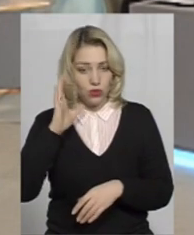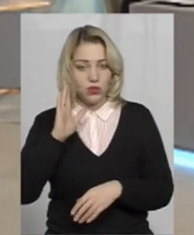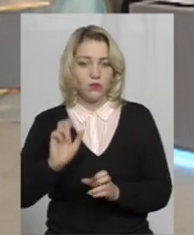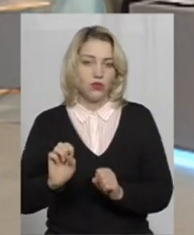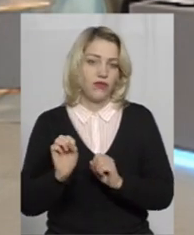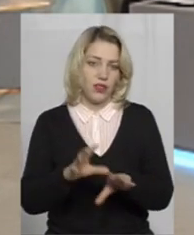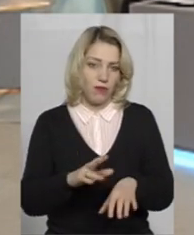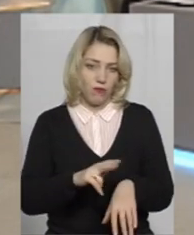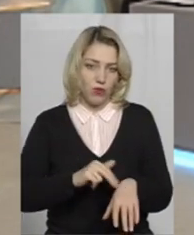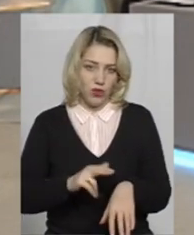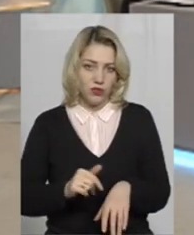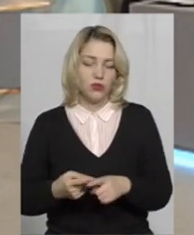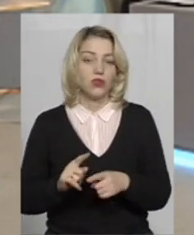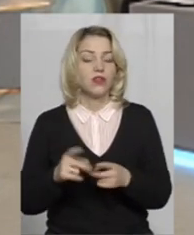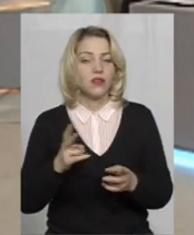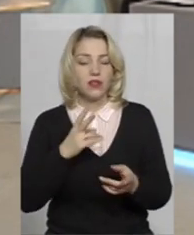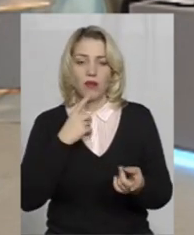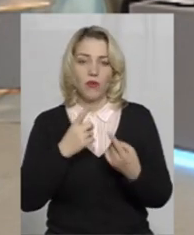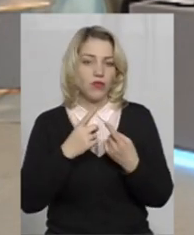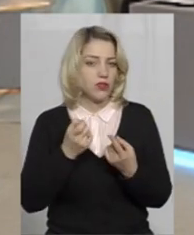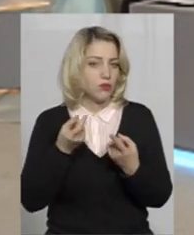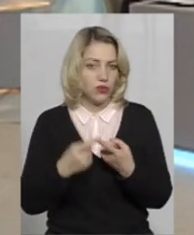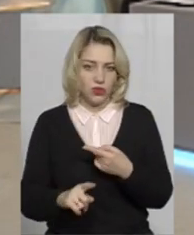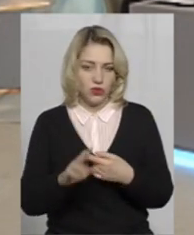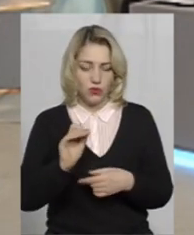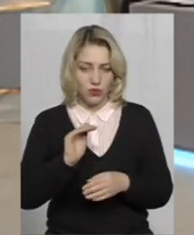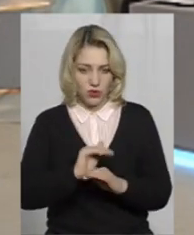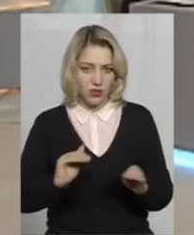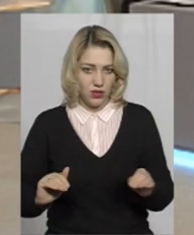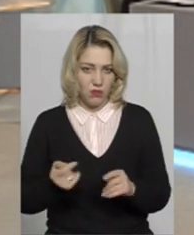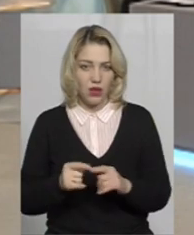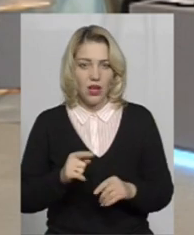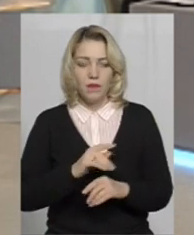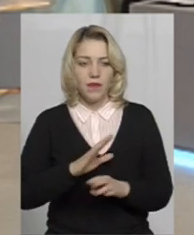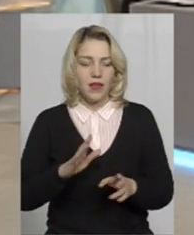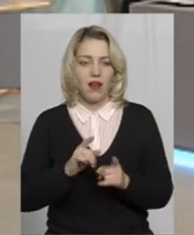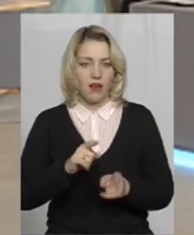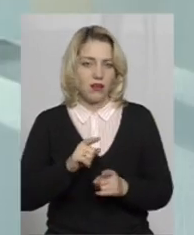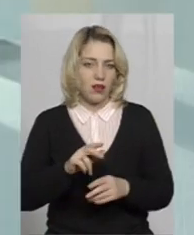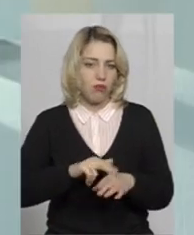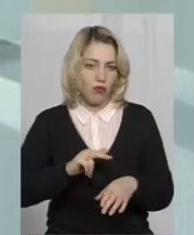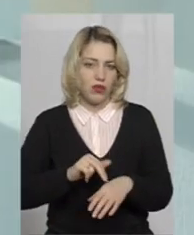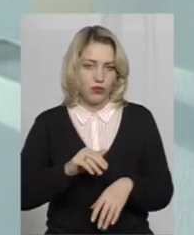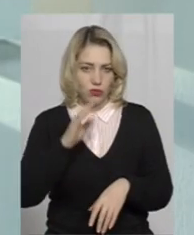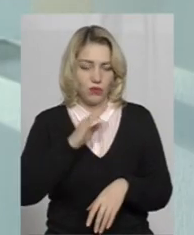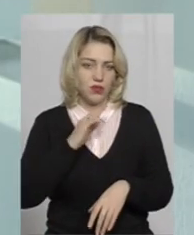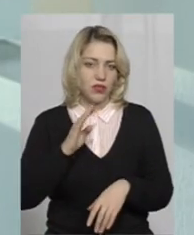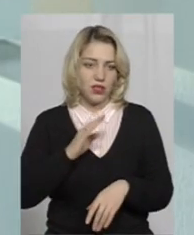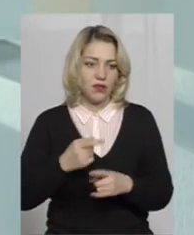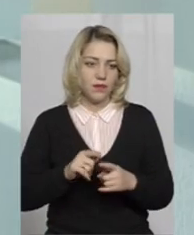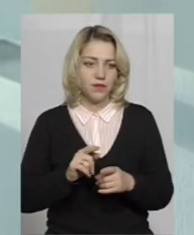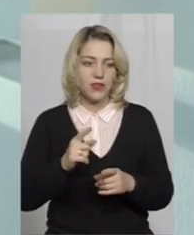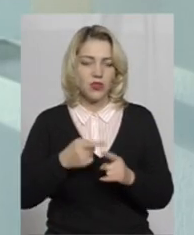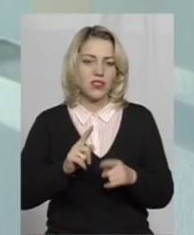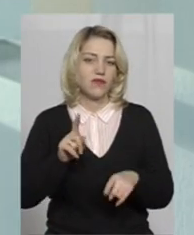проводити з батьками, адже потрібно шукати якісь інші важелі впливи на дитину, ніж лякати правоохоронцями. Але, на щастя, це поодинокі